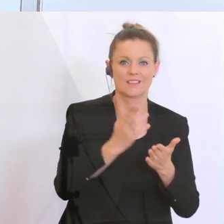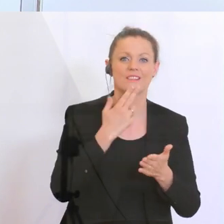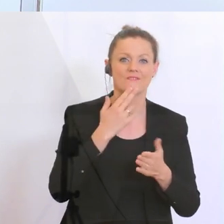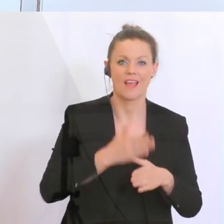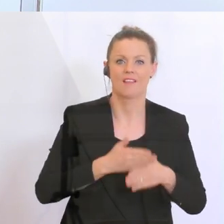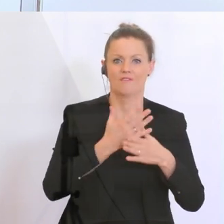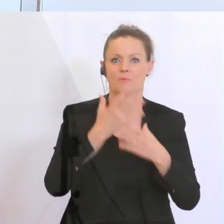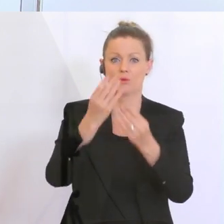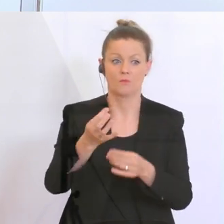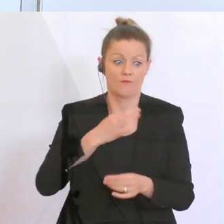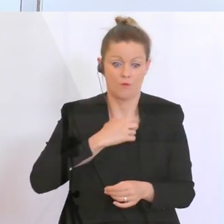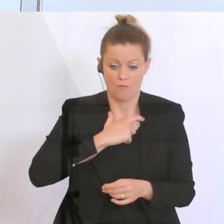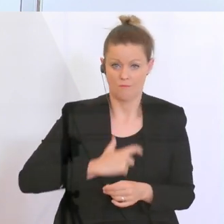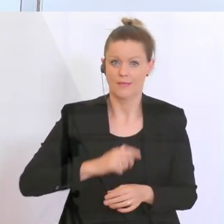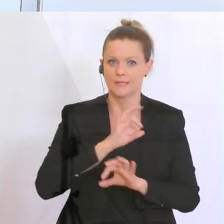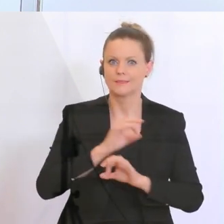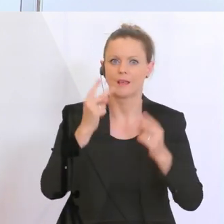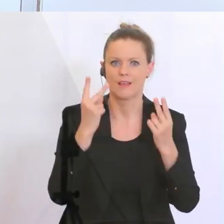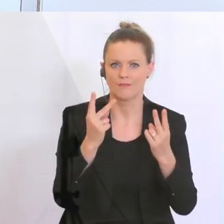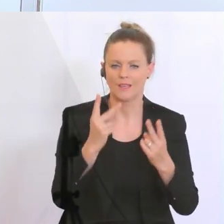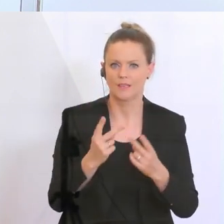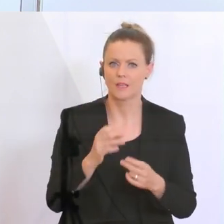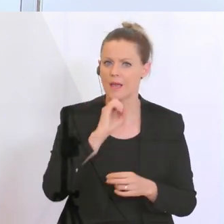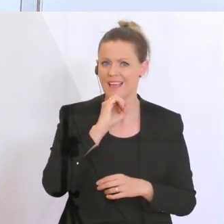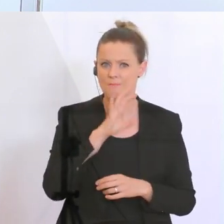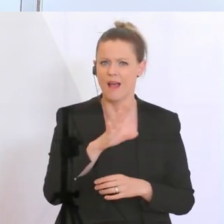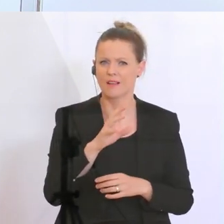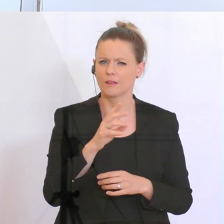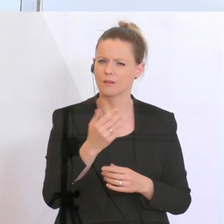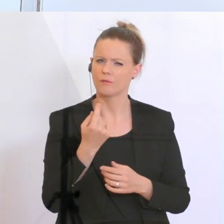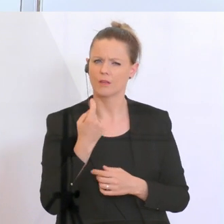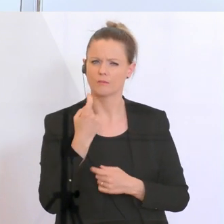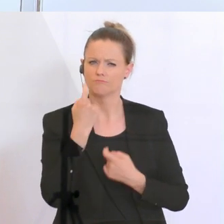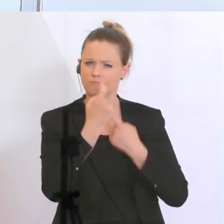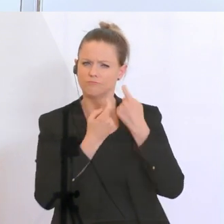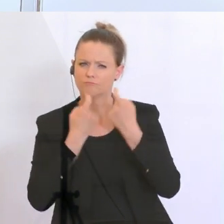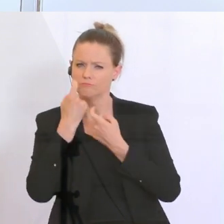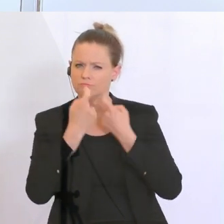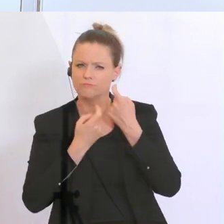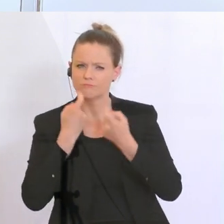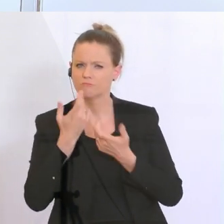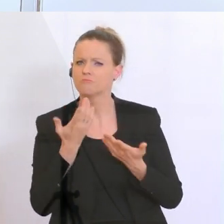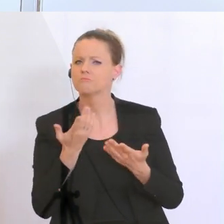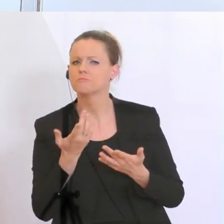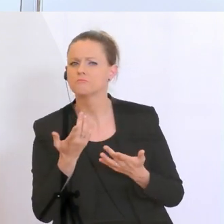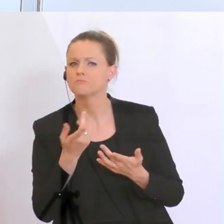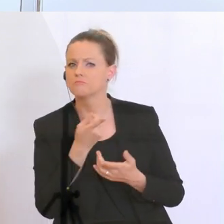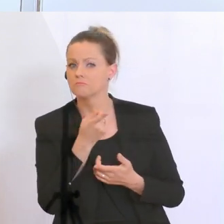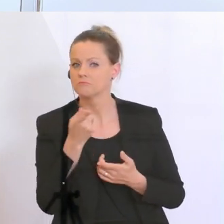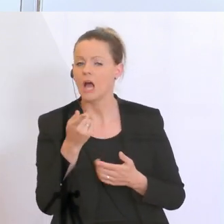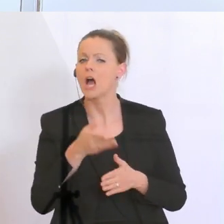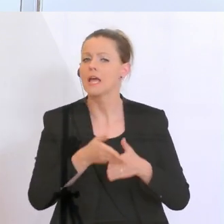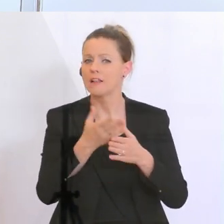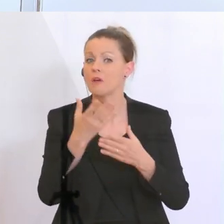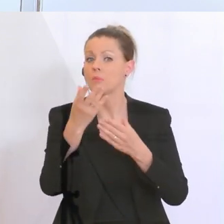war mir persönlich sehr, sehr wichtig, weil ich will nicht, dass irgendwo in Zweifelsfällen der Anschein entstehen kann, der oder diejenige bekommt